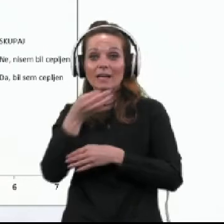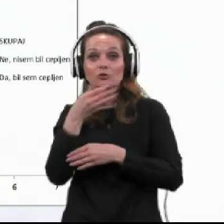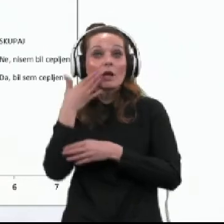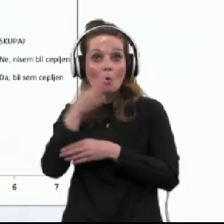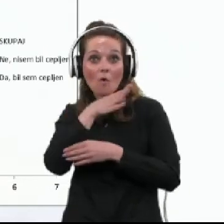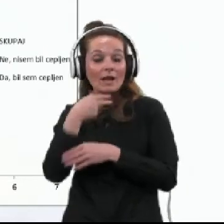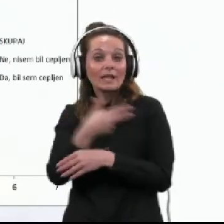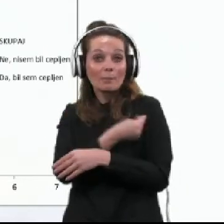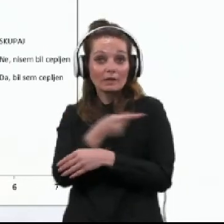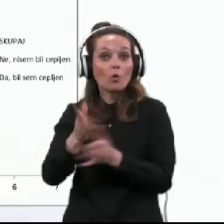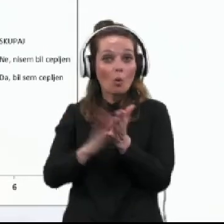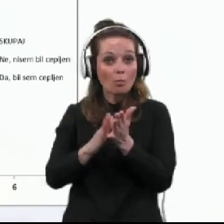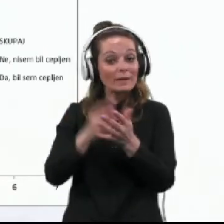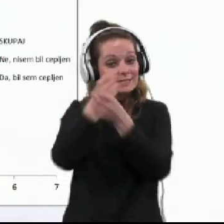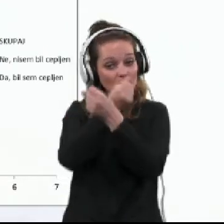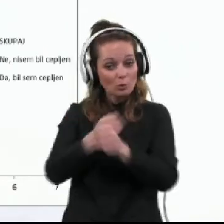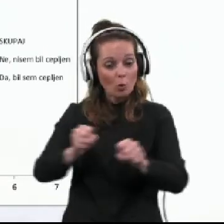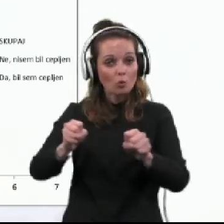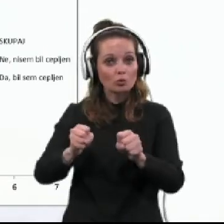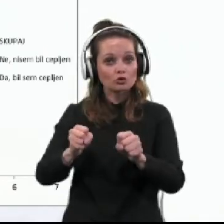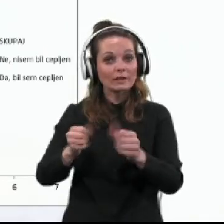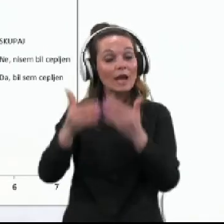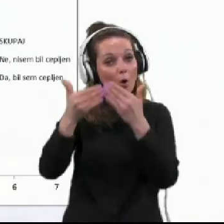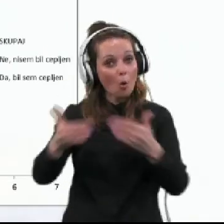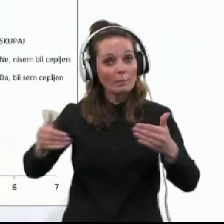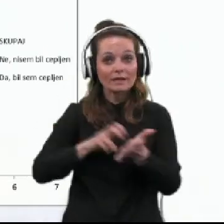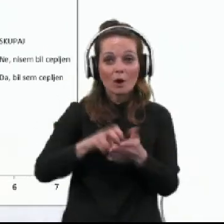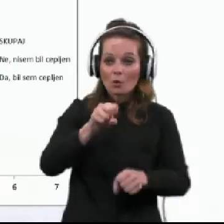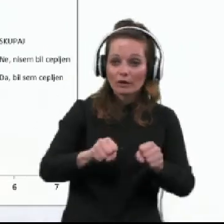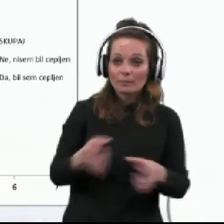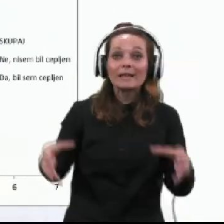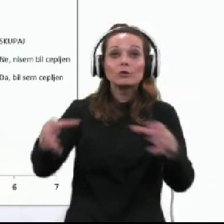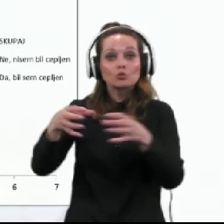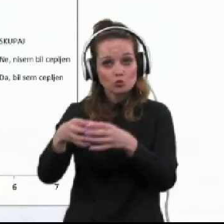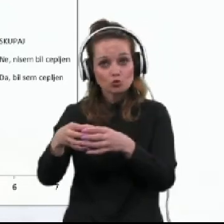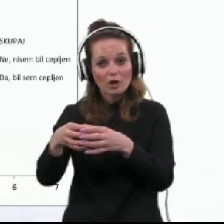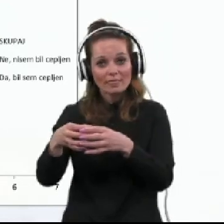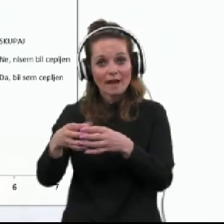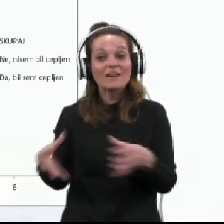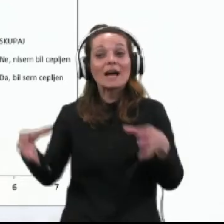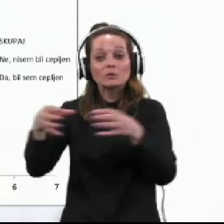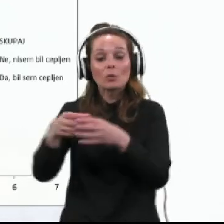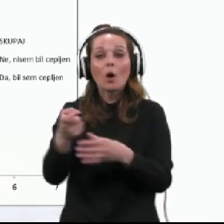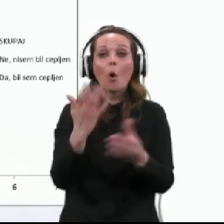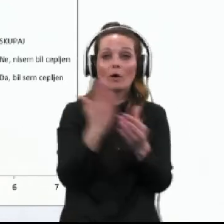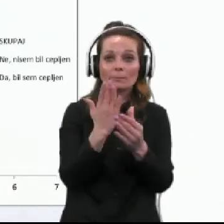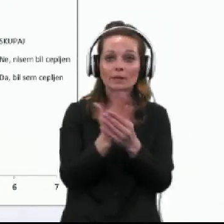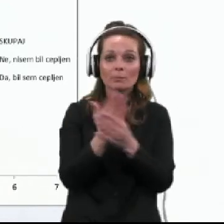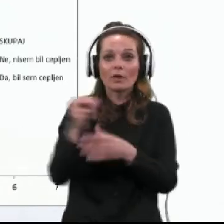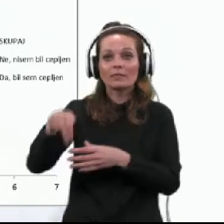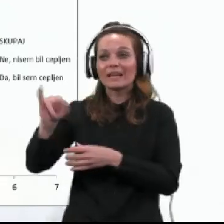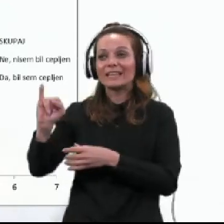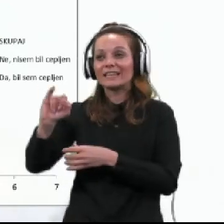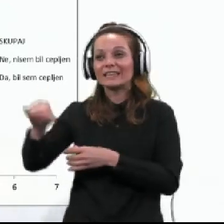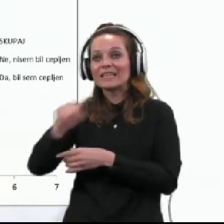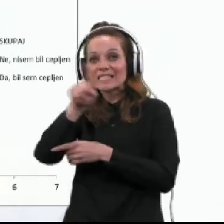precepljenost pomenila sproščanje omejitev gibanja in druženja v skupinah in od priporočil Nacionalnega